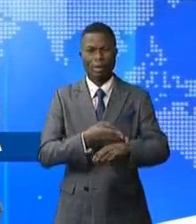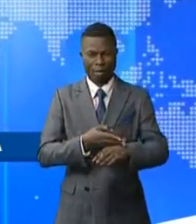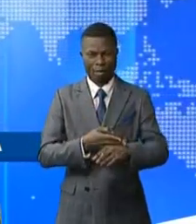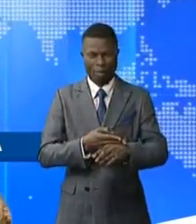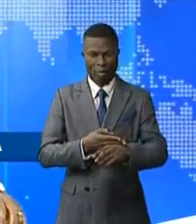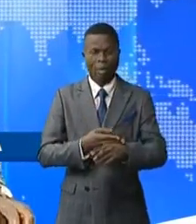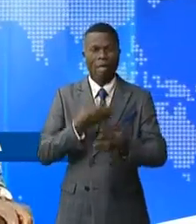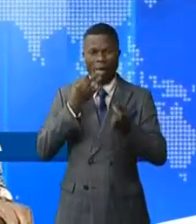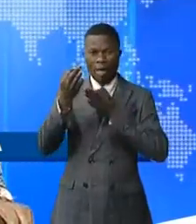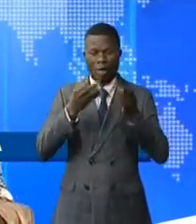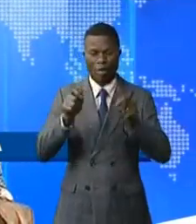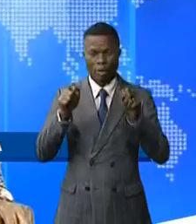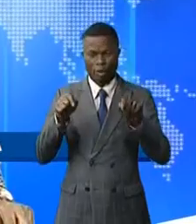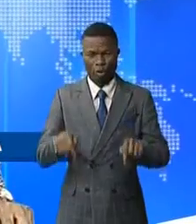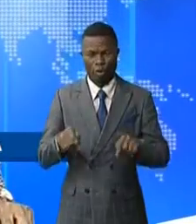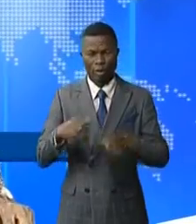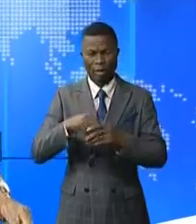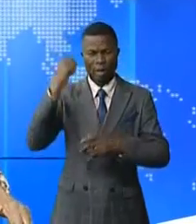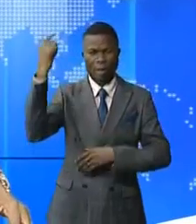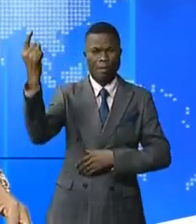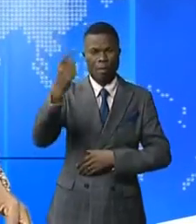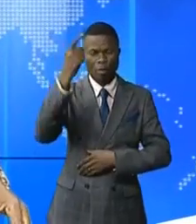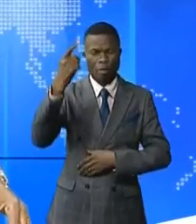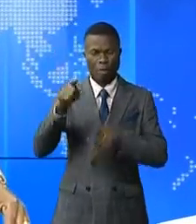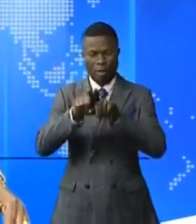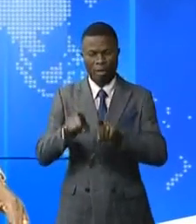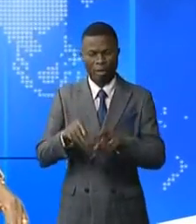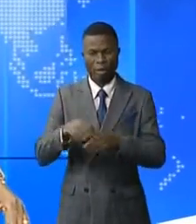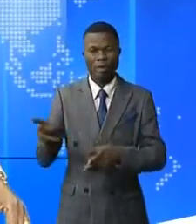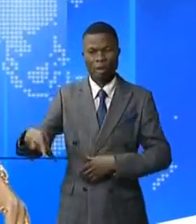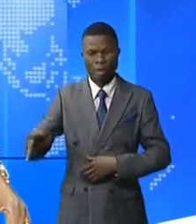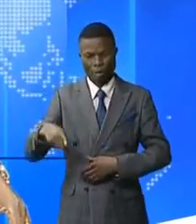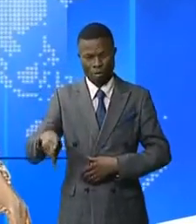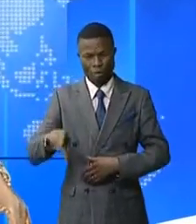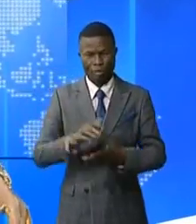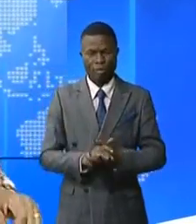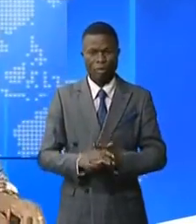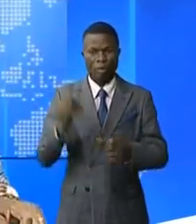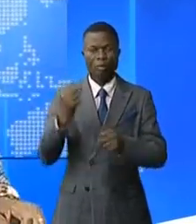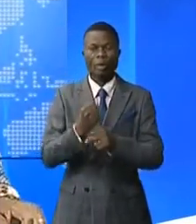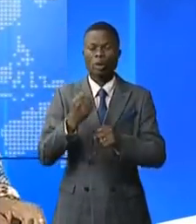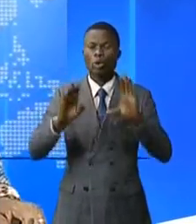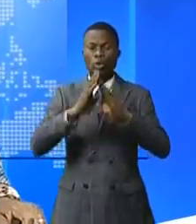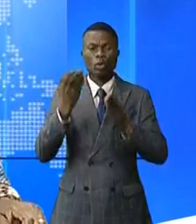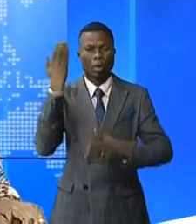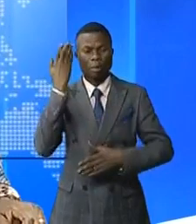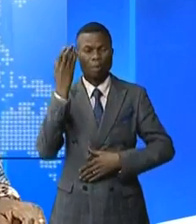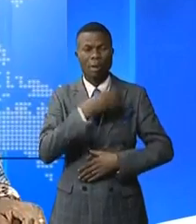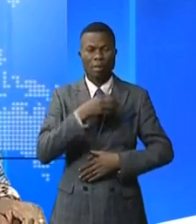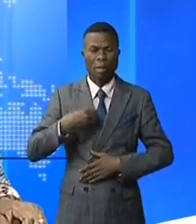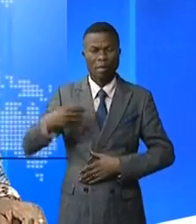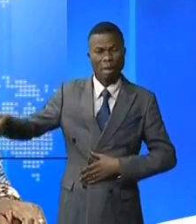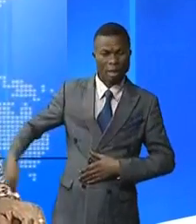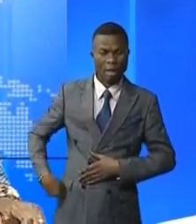fera la ronde de l'actualité à travers le province. Au sommaire, les personnels de la santé de Kaemba,